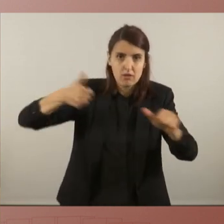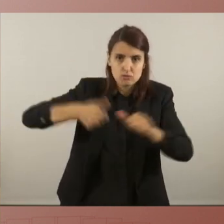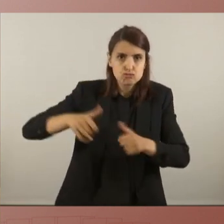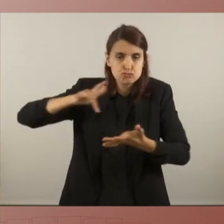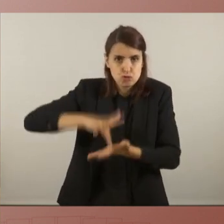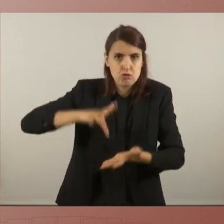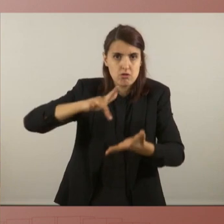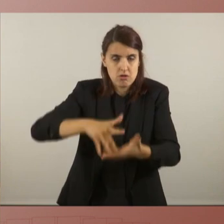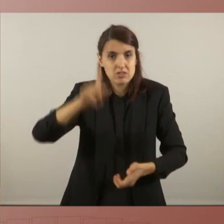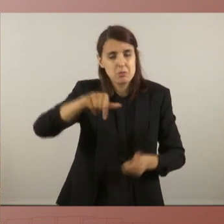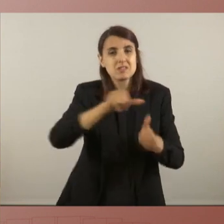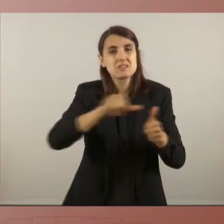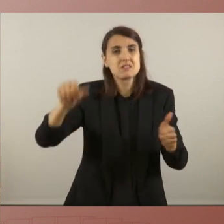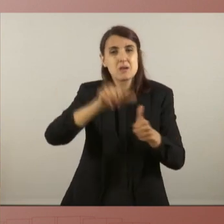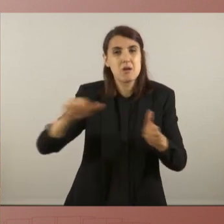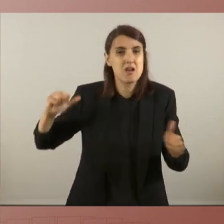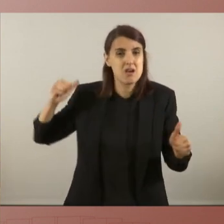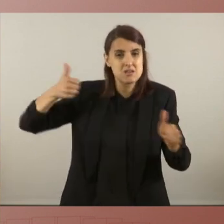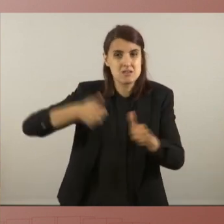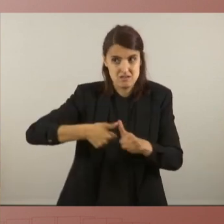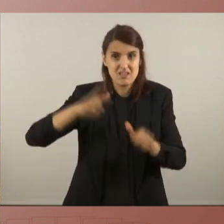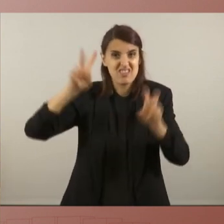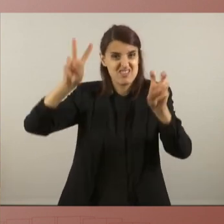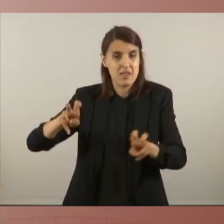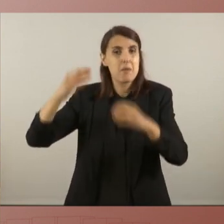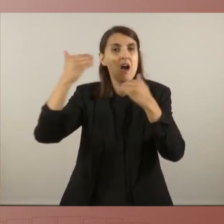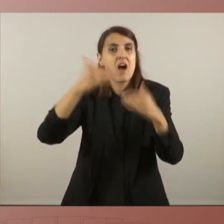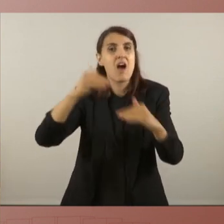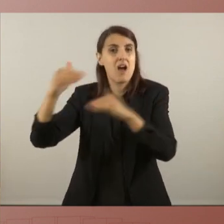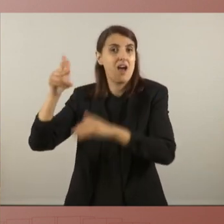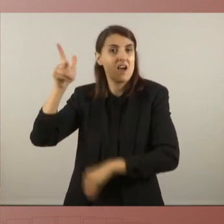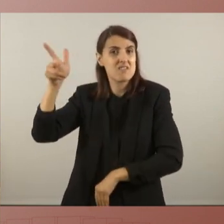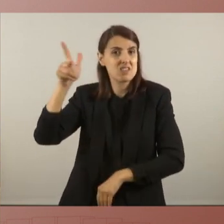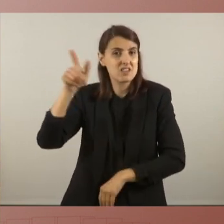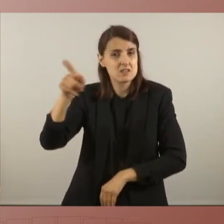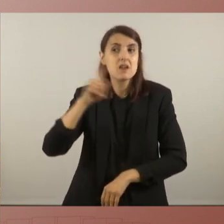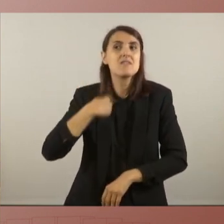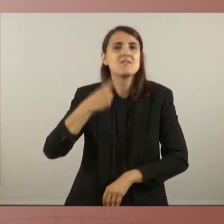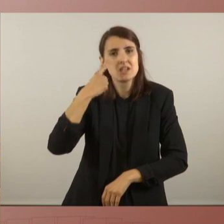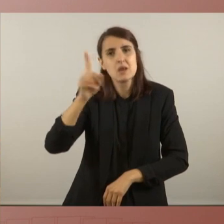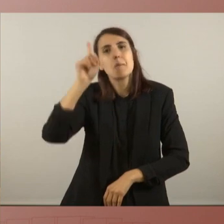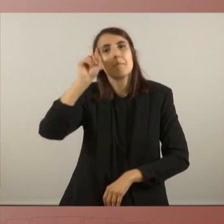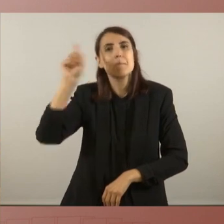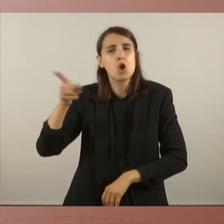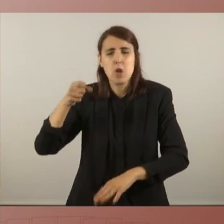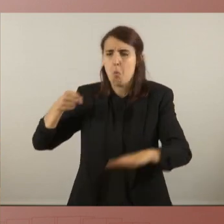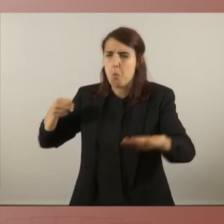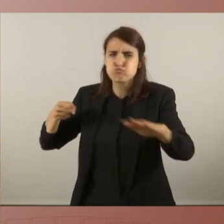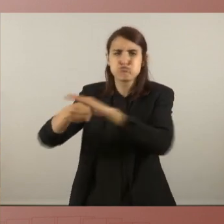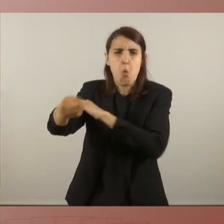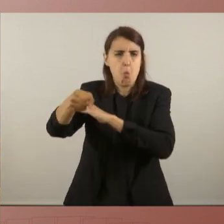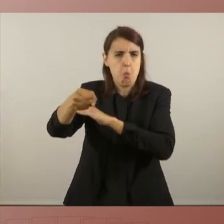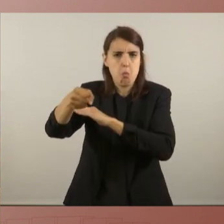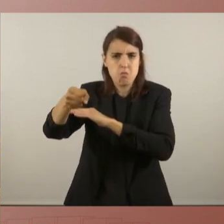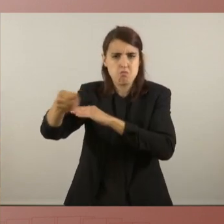hem tornat a veure amb el dret a'habitatge hem tornat a veure com la policia irrompia violentament